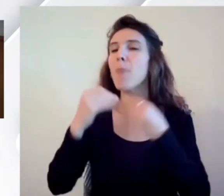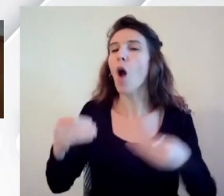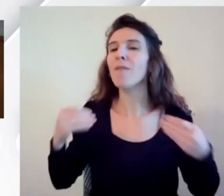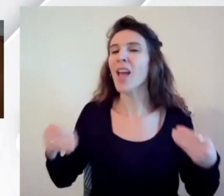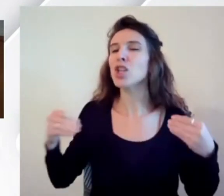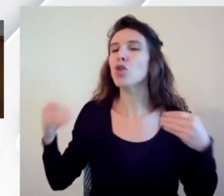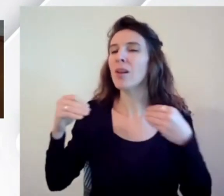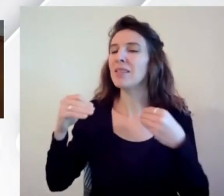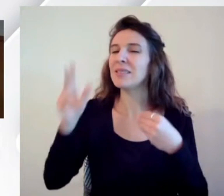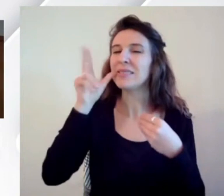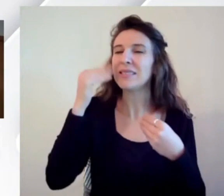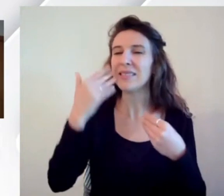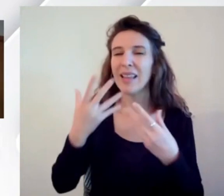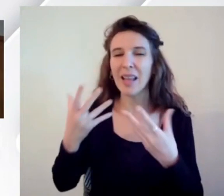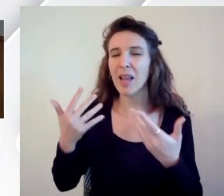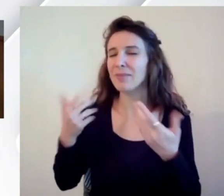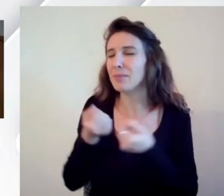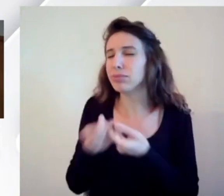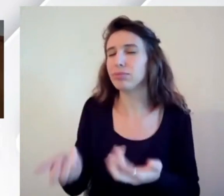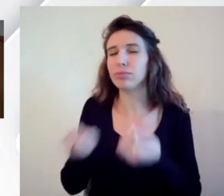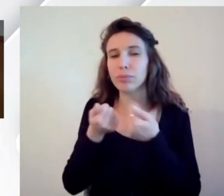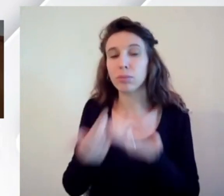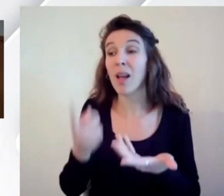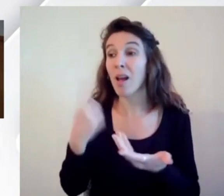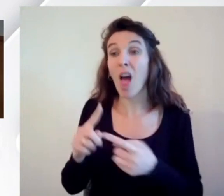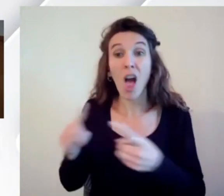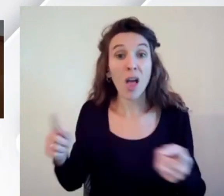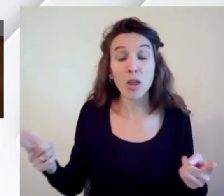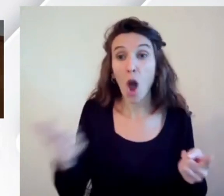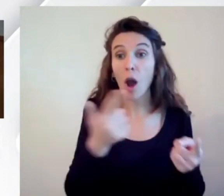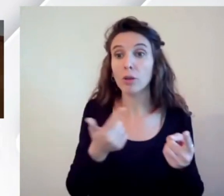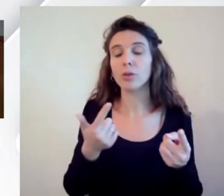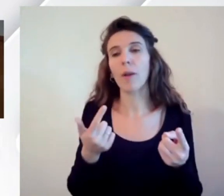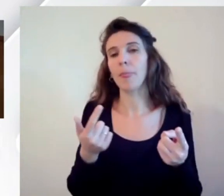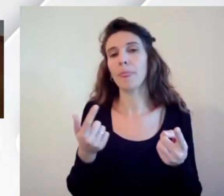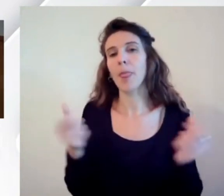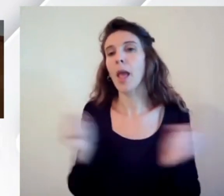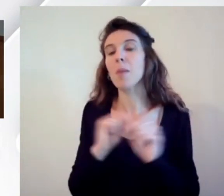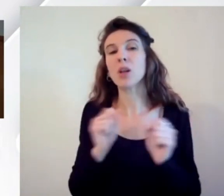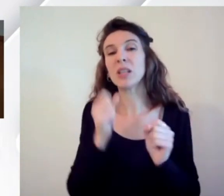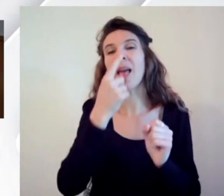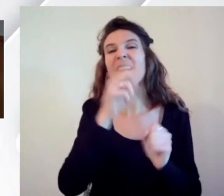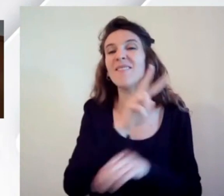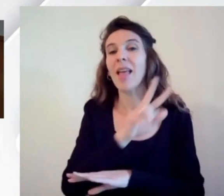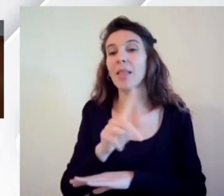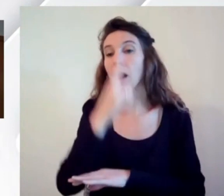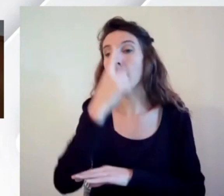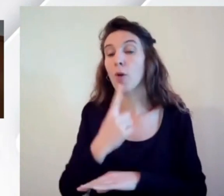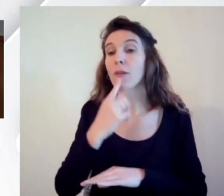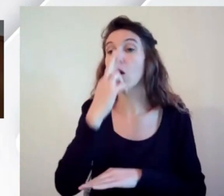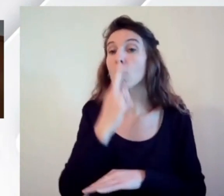e di professionisti non avemmo potuto creare ben 23 profili di ruolo di competenza